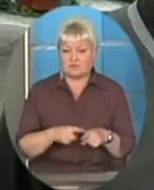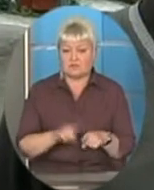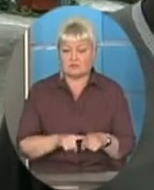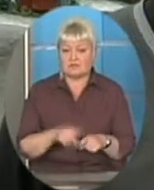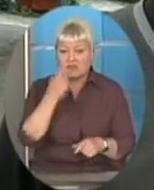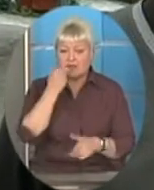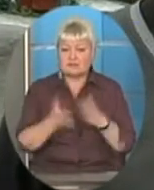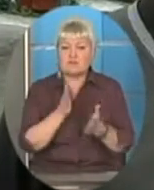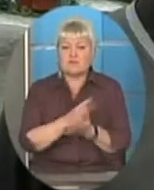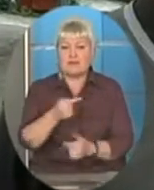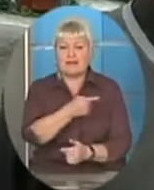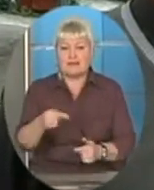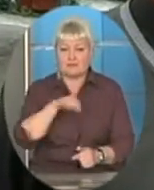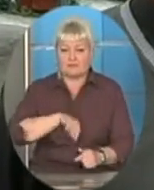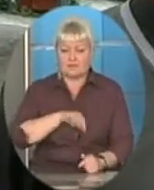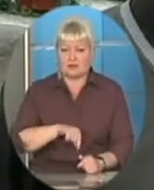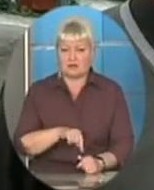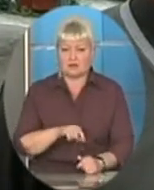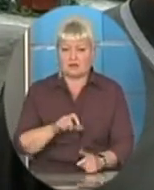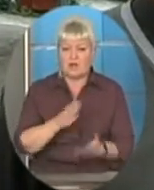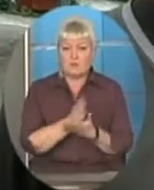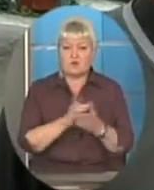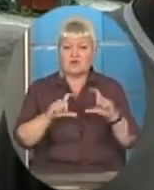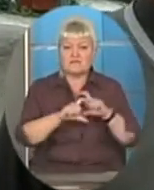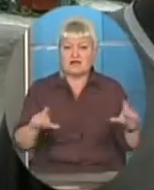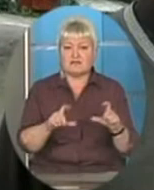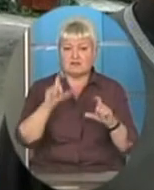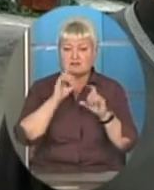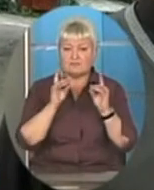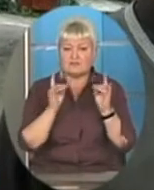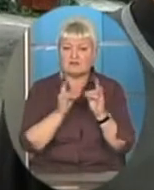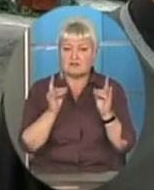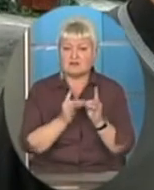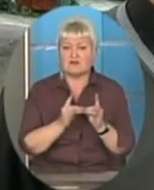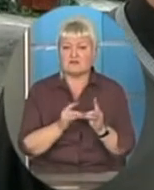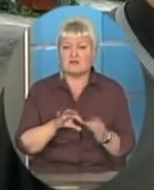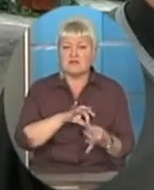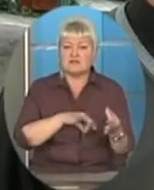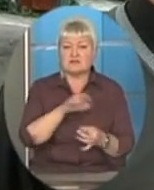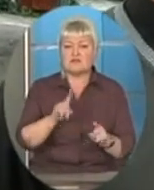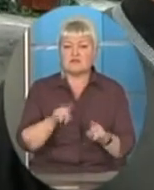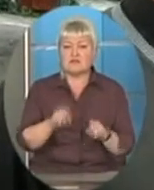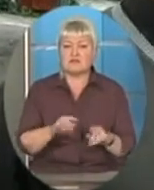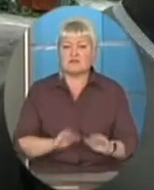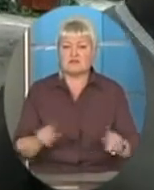негативний характер про заклади інтернатні і, зрештою, дітей-серід, які живуть в тих закладах.